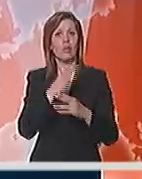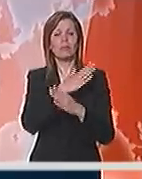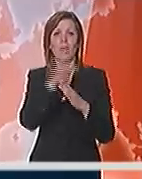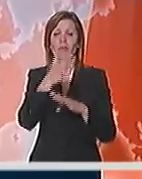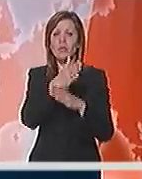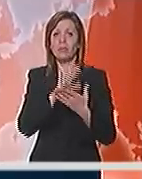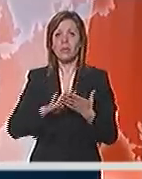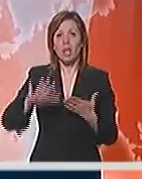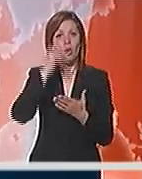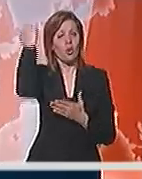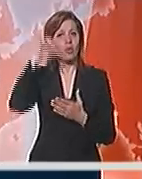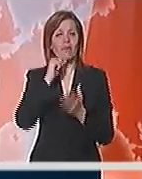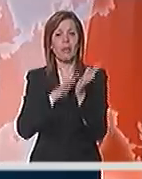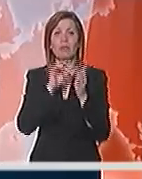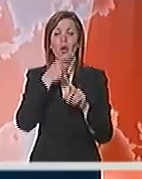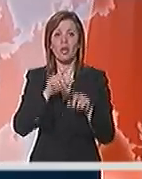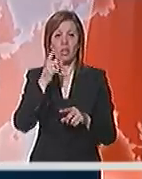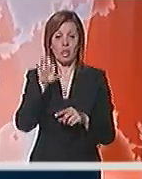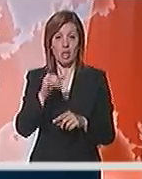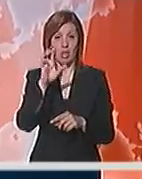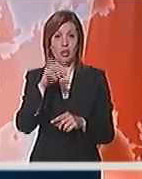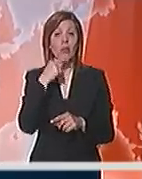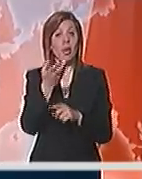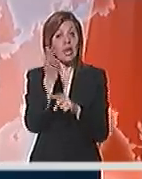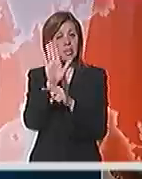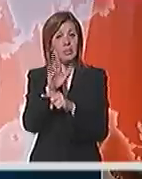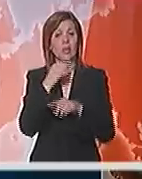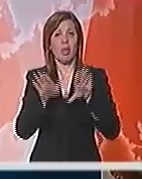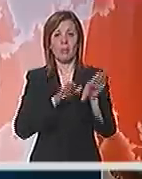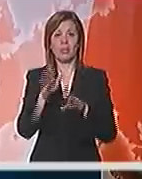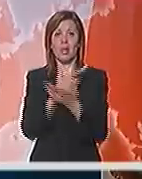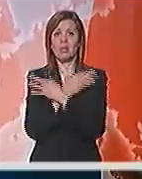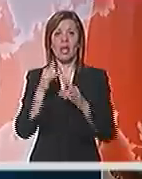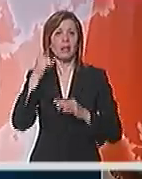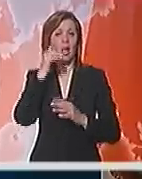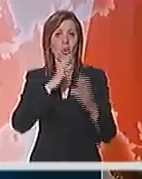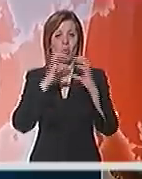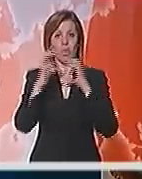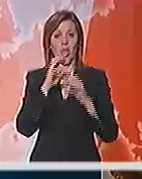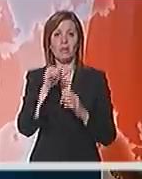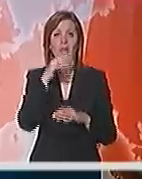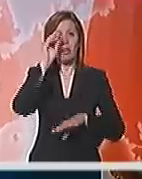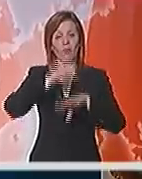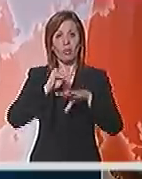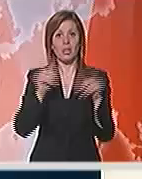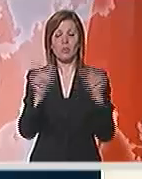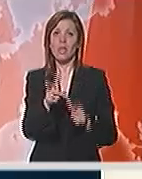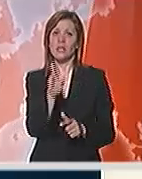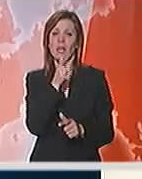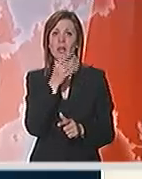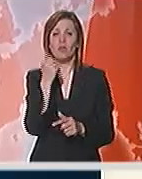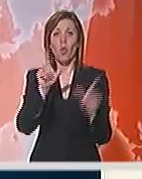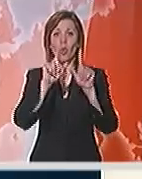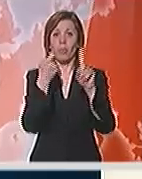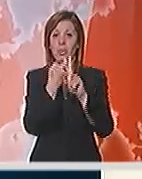delu teritorije Kosova i Metohije. Matićeva je istakla da je Ministarstvo za telekomunikacije i informacijono društvo zatražilo od